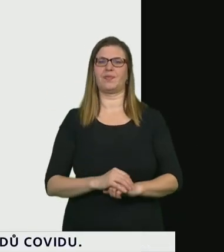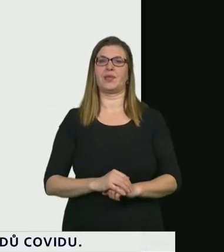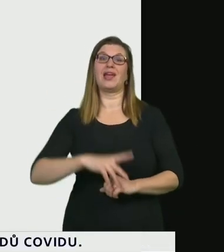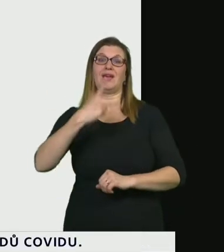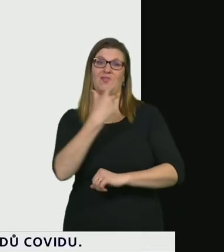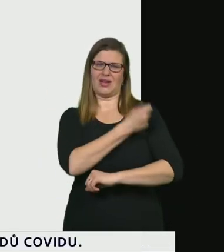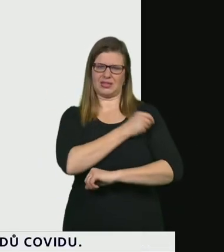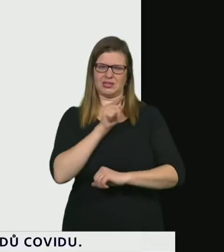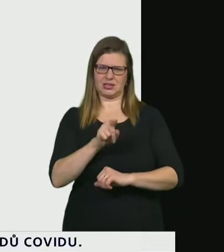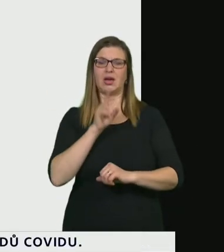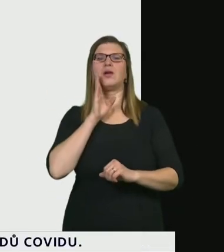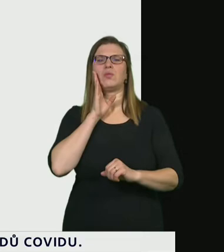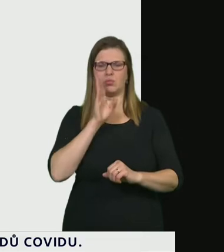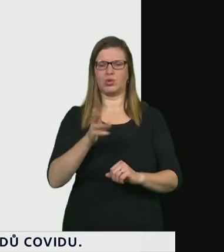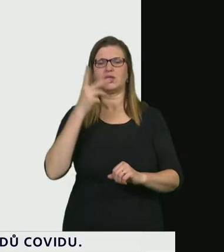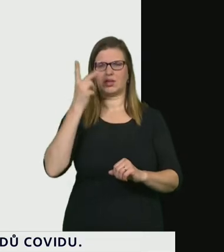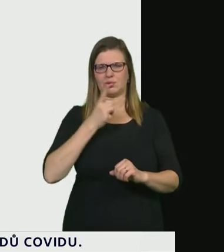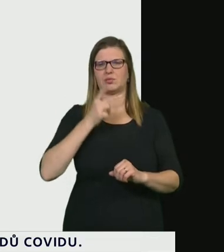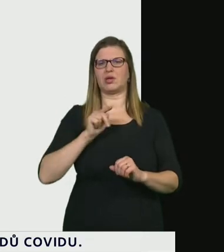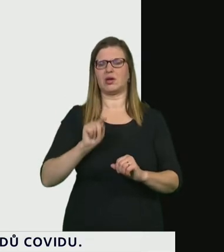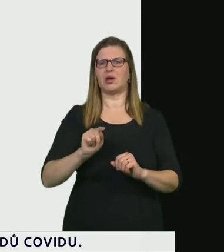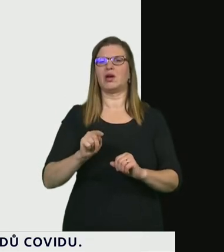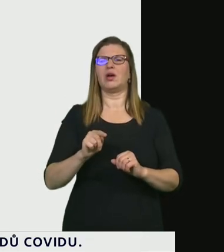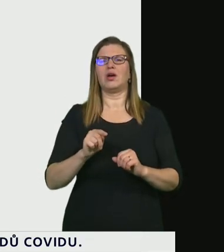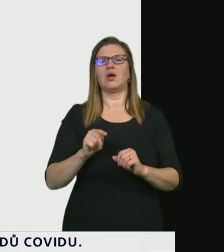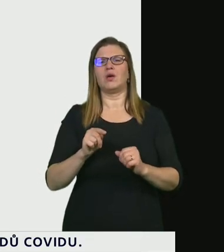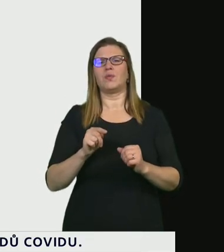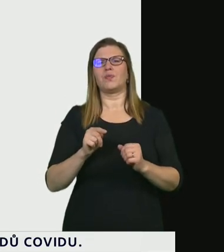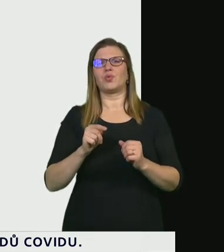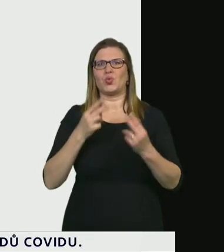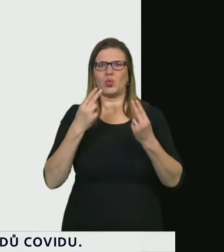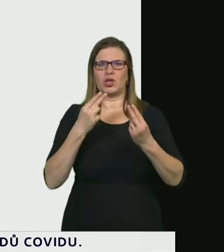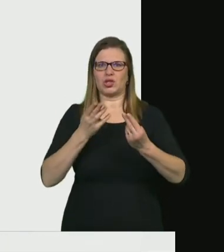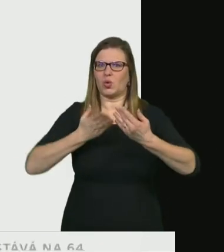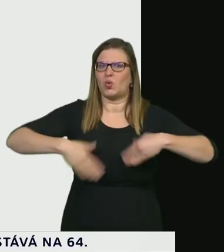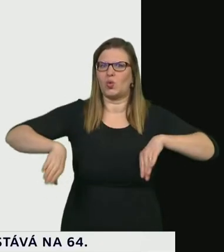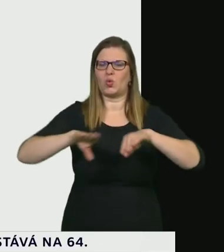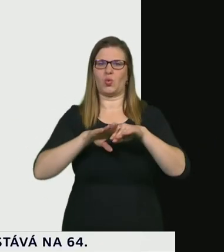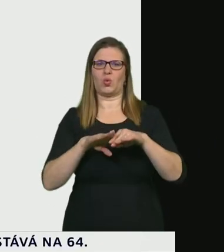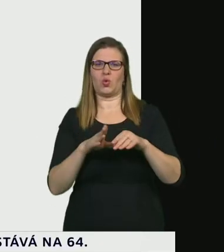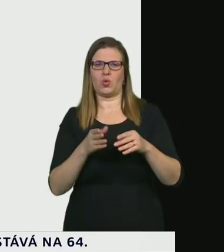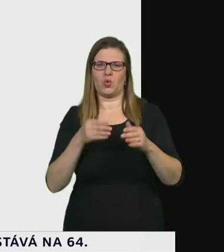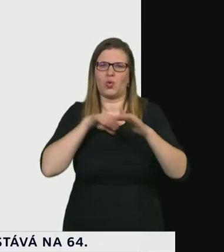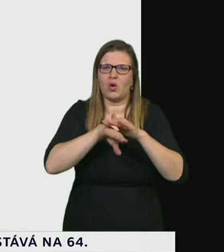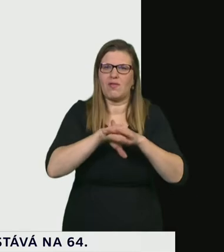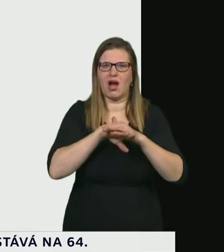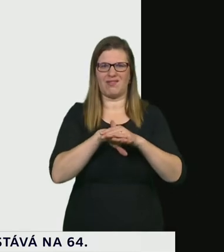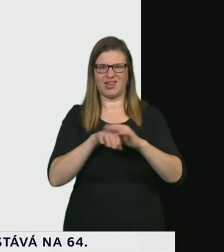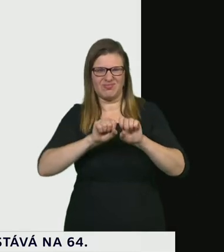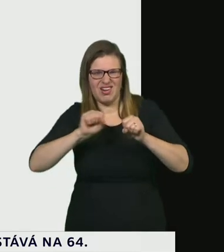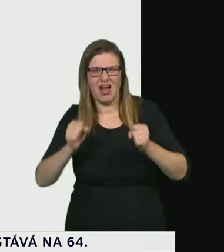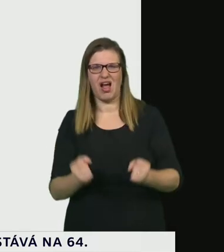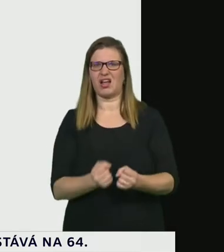logisticky a z hlediska a uchovávání bude náročnější Na první čtvrtletí příštího roku